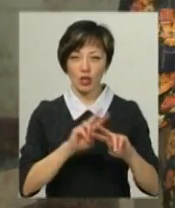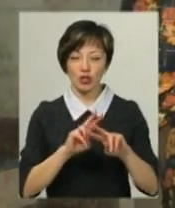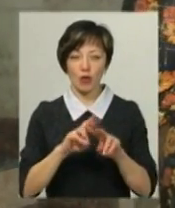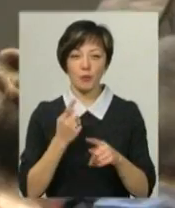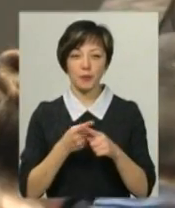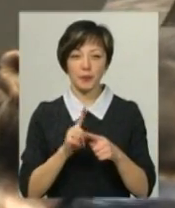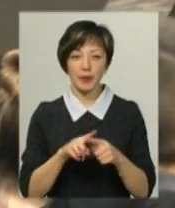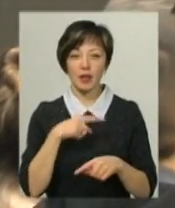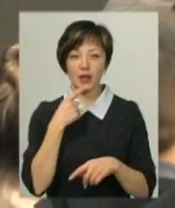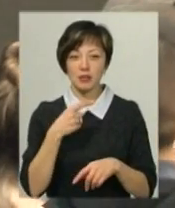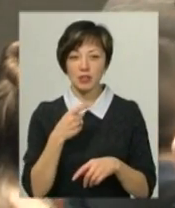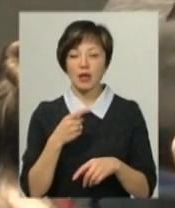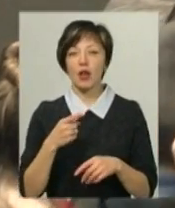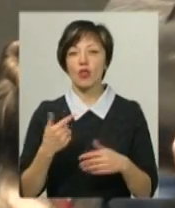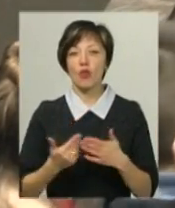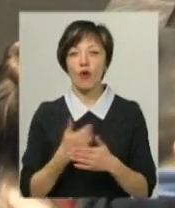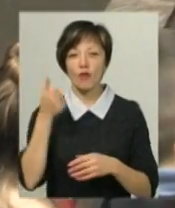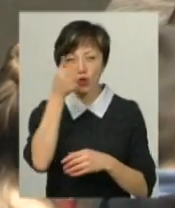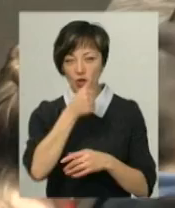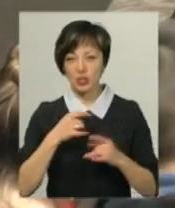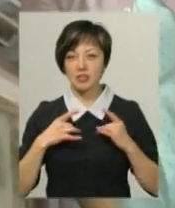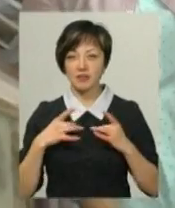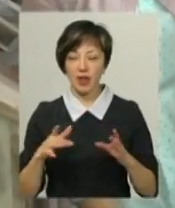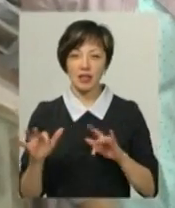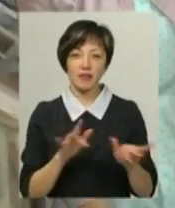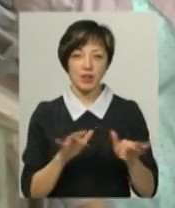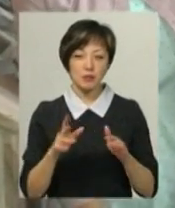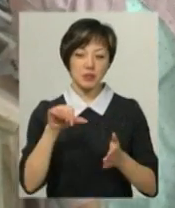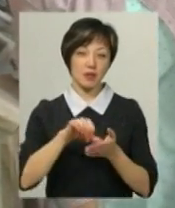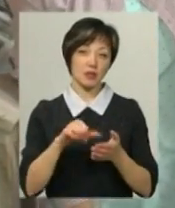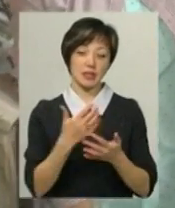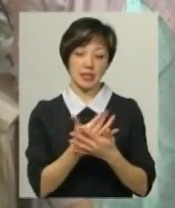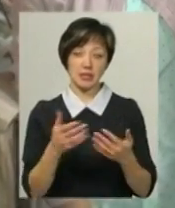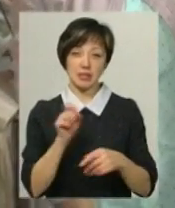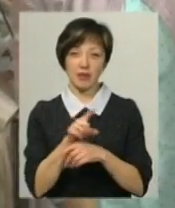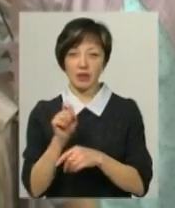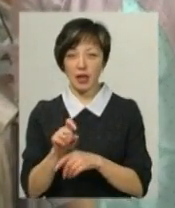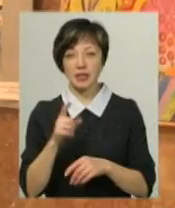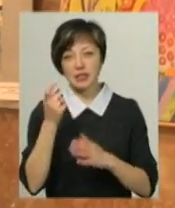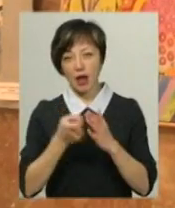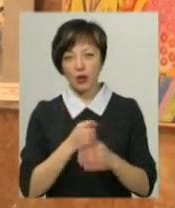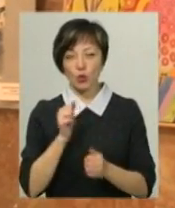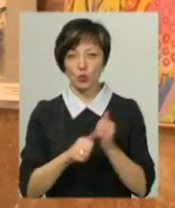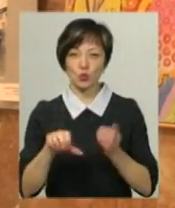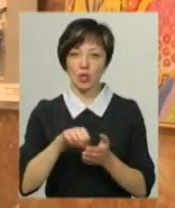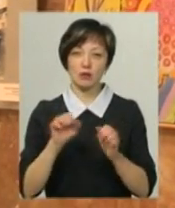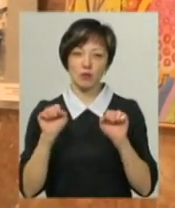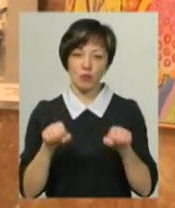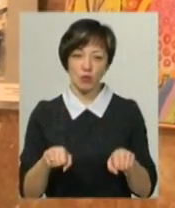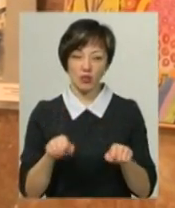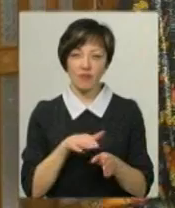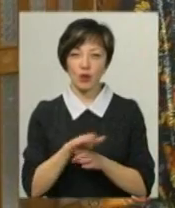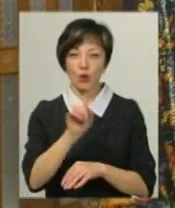Ольга Нікітіна каже, новорічно-різдвяний квест «Місія Митець» представляє собою низку завдань і загадок, які кожен учасник може виконати